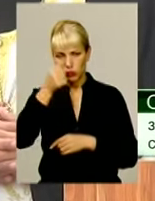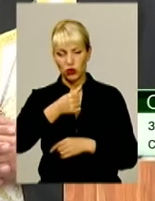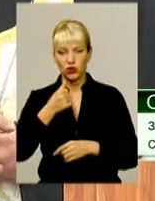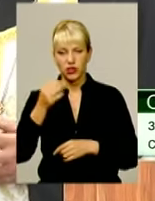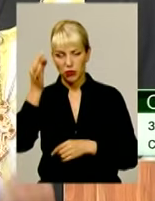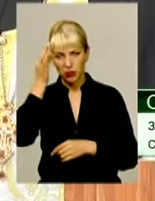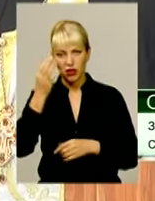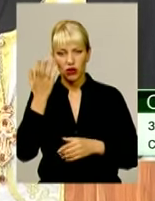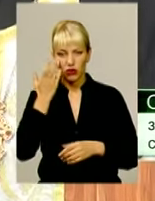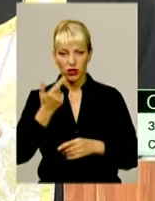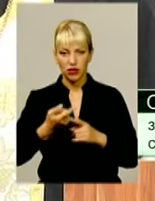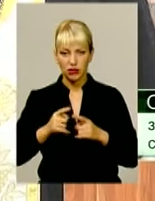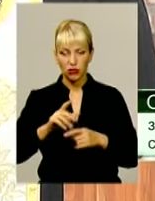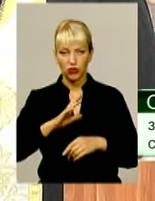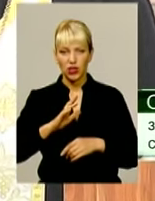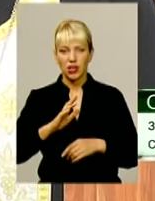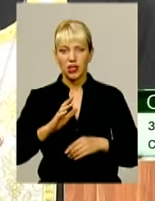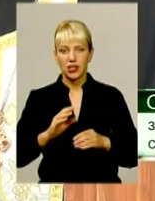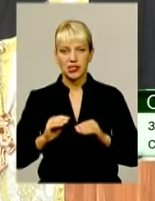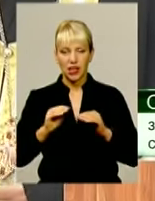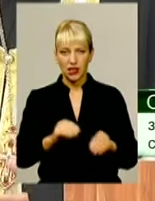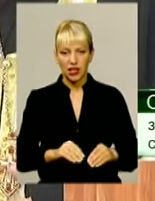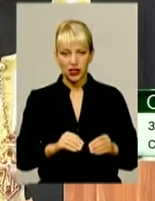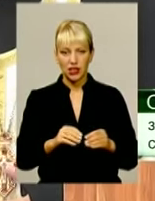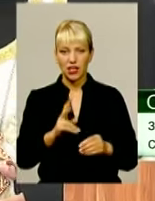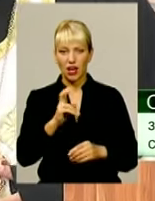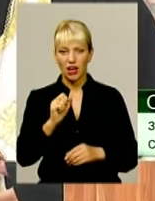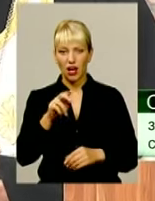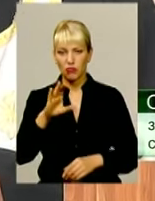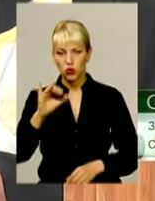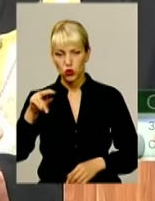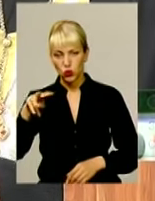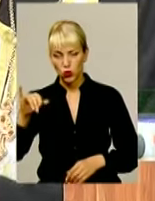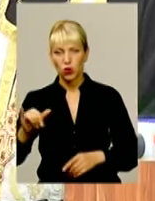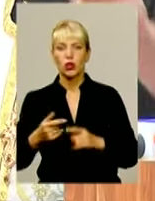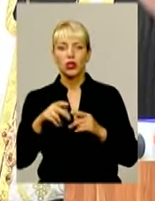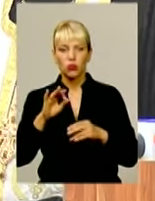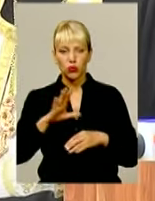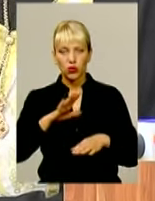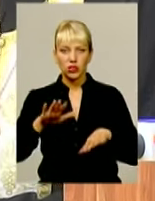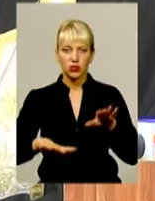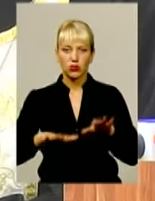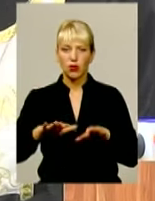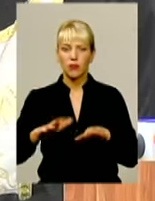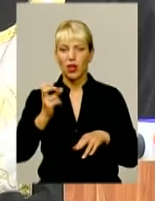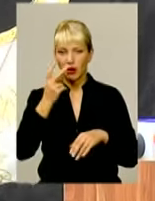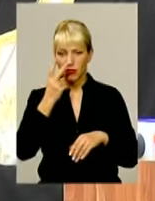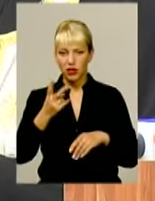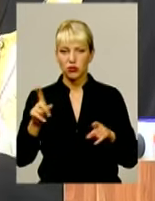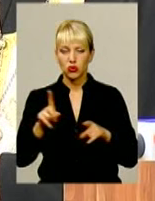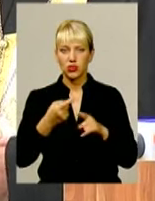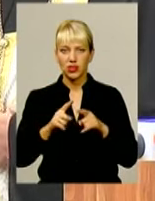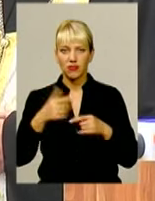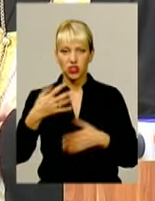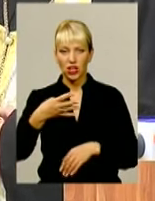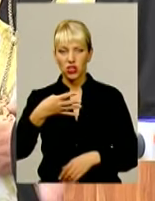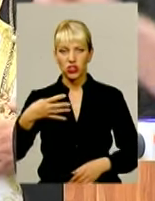цю капсулу, були деякі сумніви. Але хочу сказати, сумніви, це вже четвертий